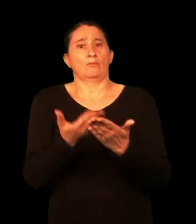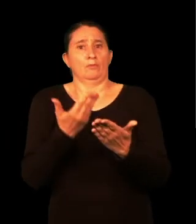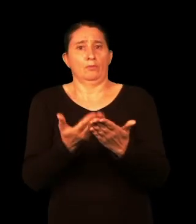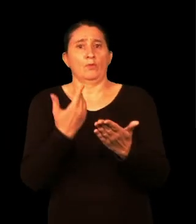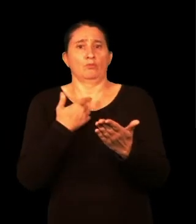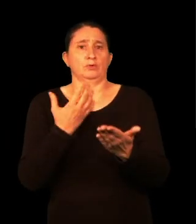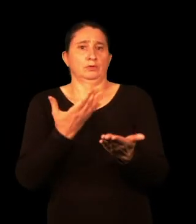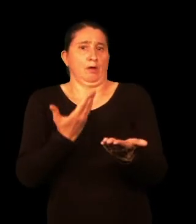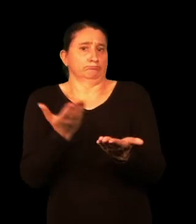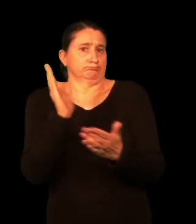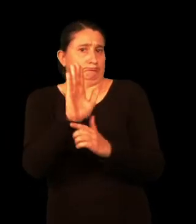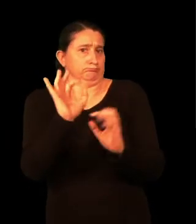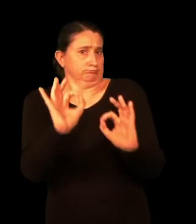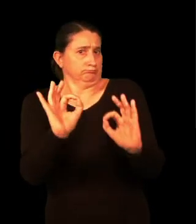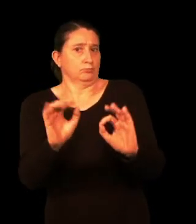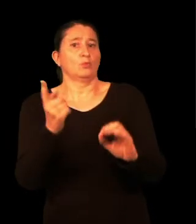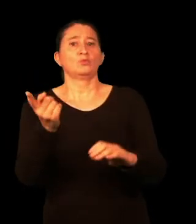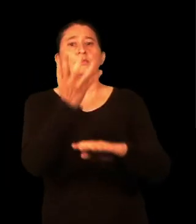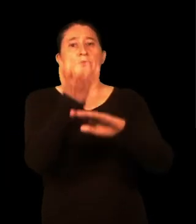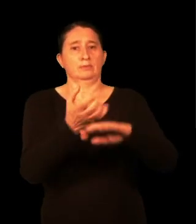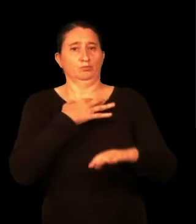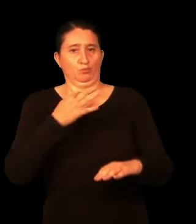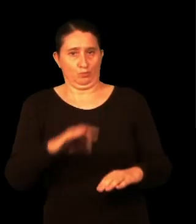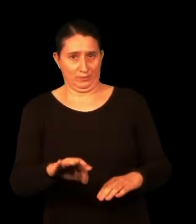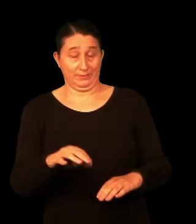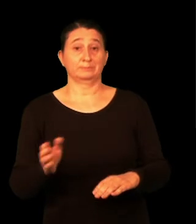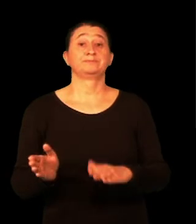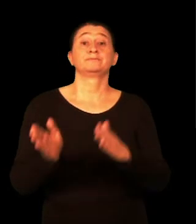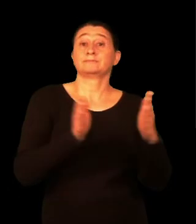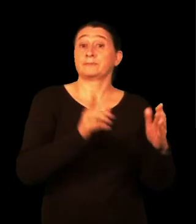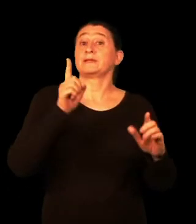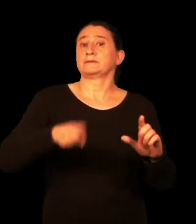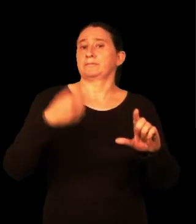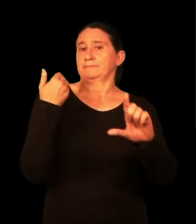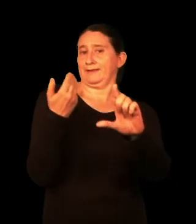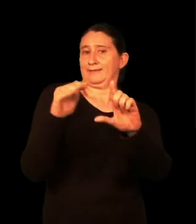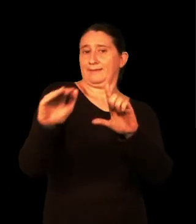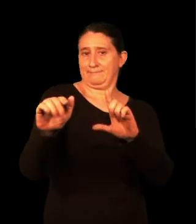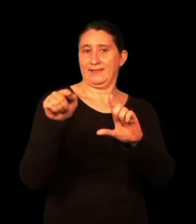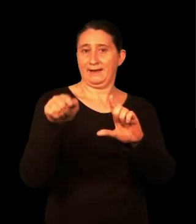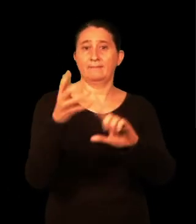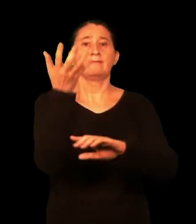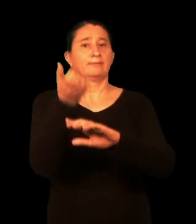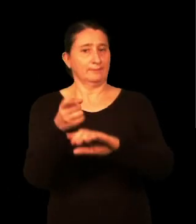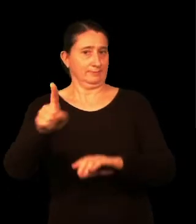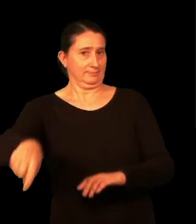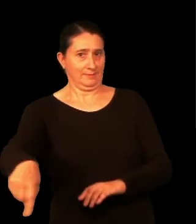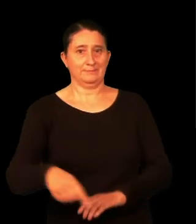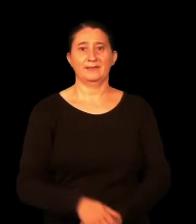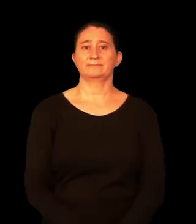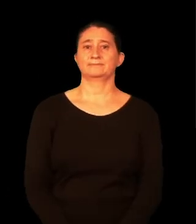egiaztatzen duen agiria deskarga dezakezu. Posta elektronikoz ere bidaliko dizugu.